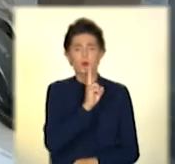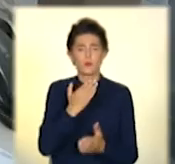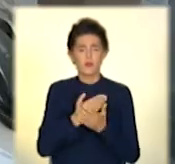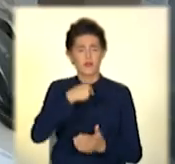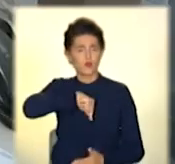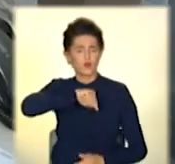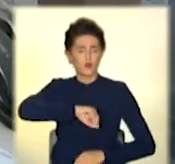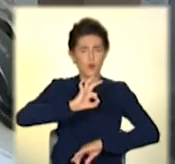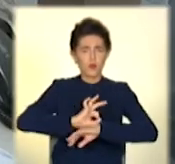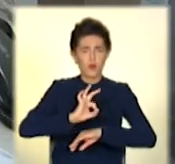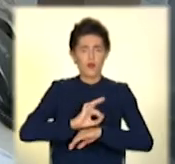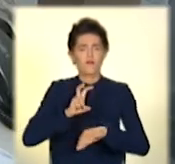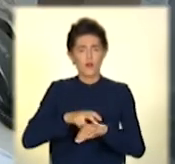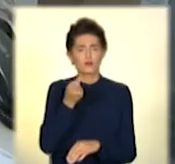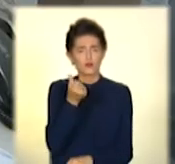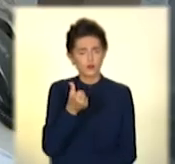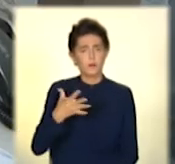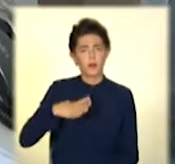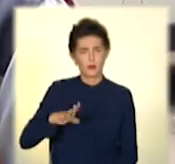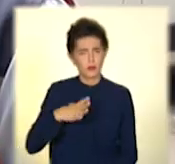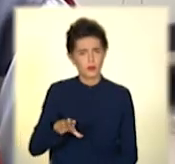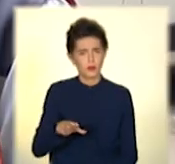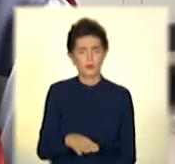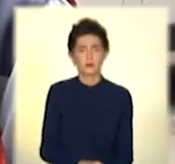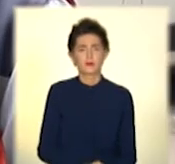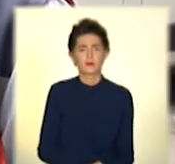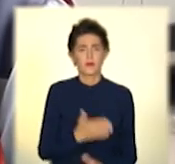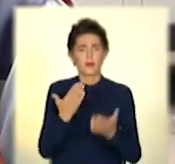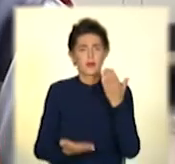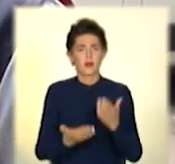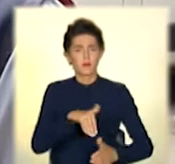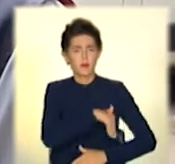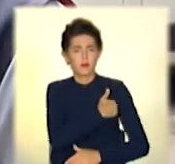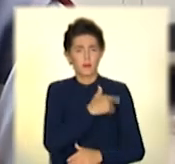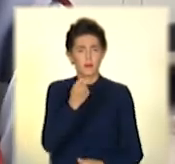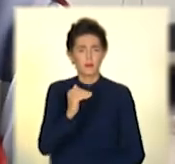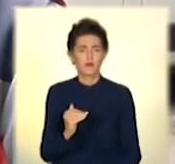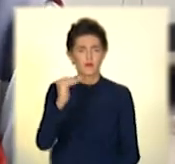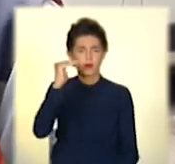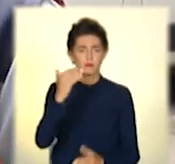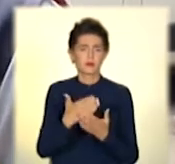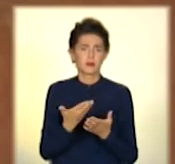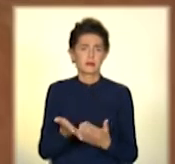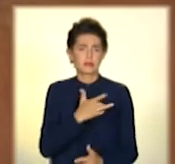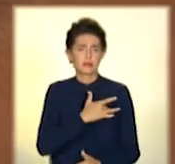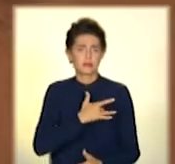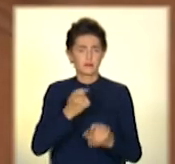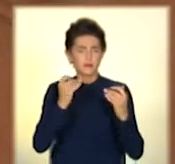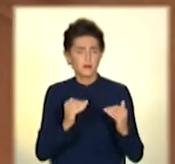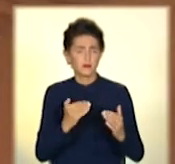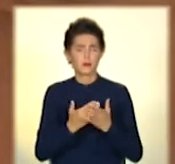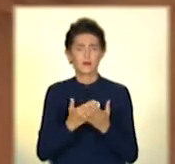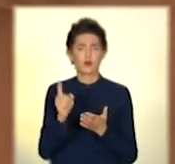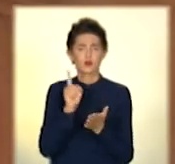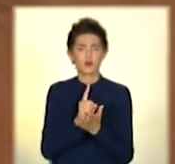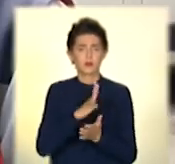захворювання, на лікарів доведеться зачекати. Це повищення температури і криз гібертонічний. Ці визови